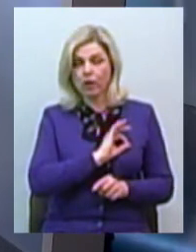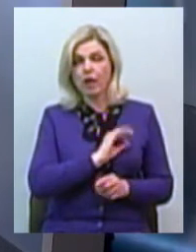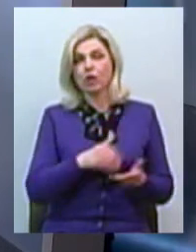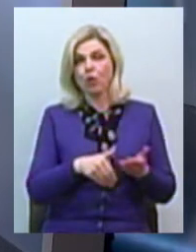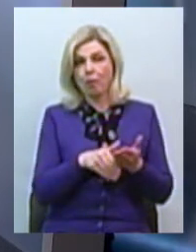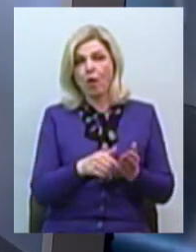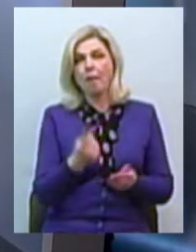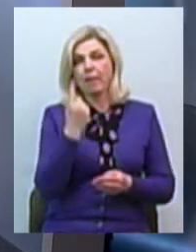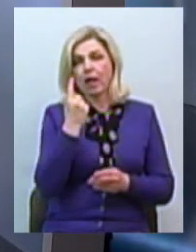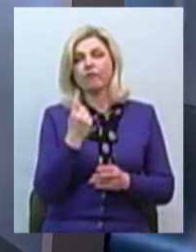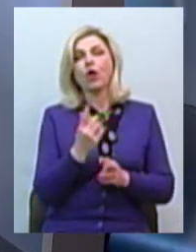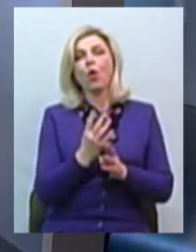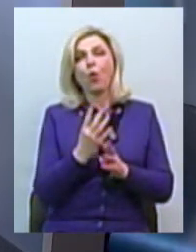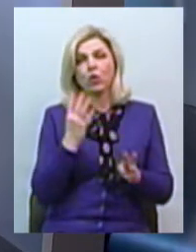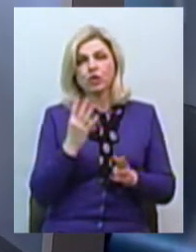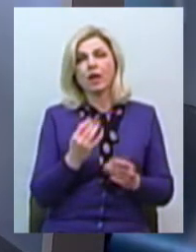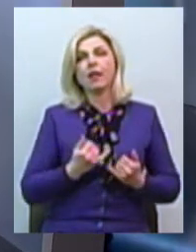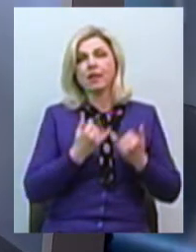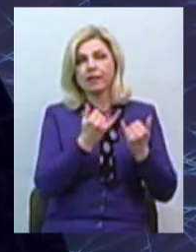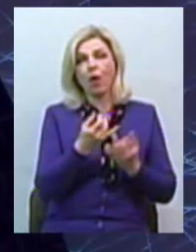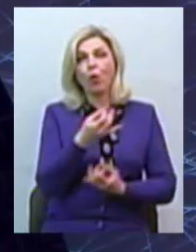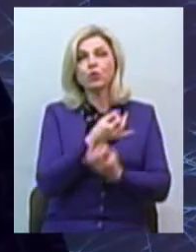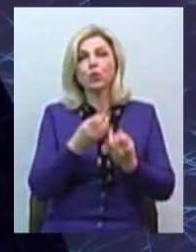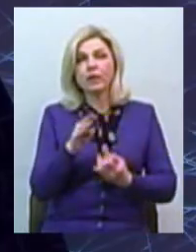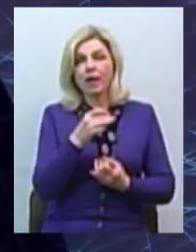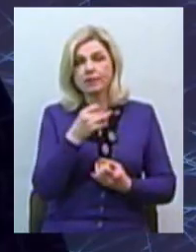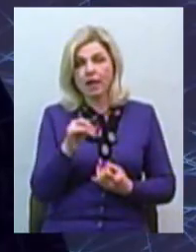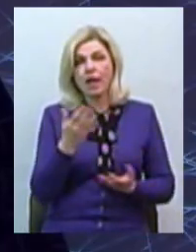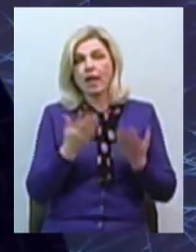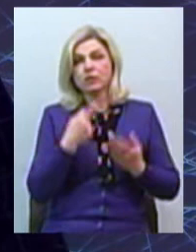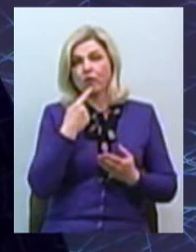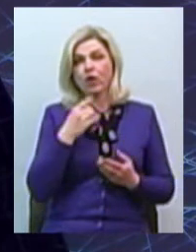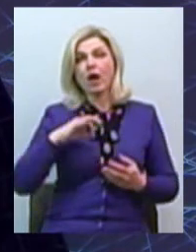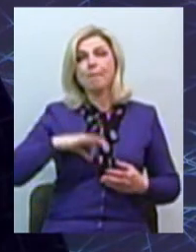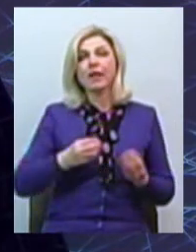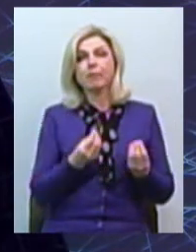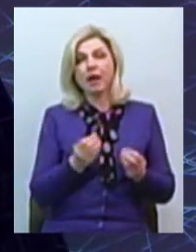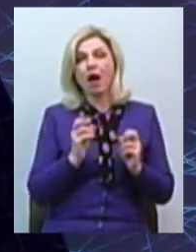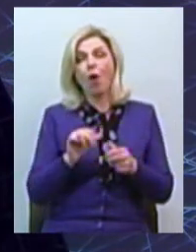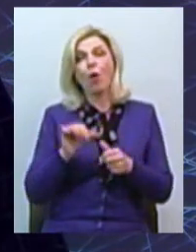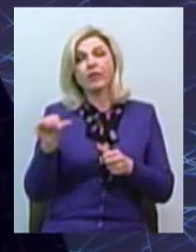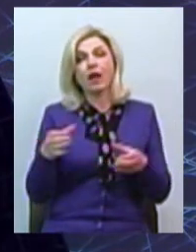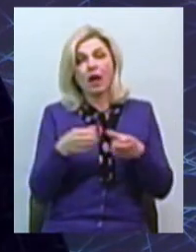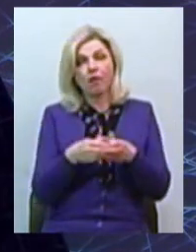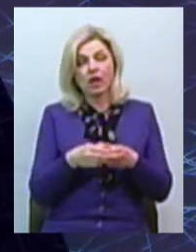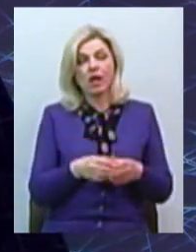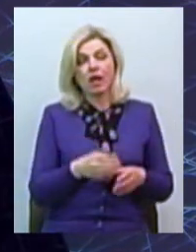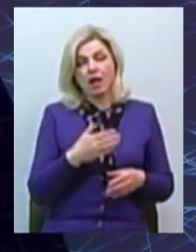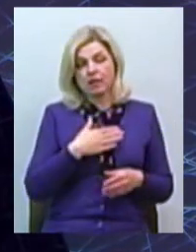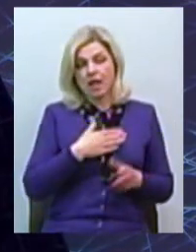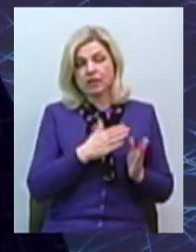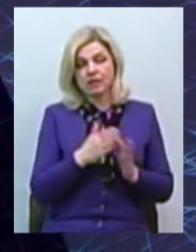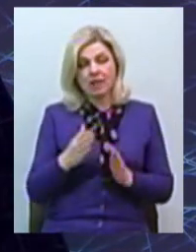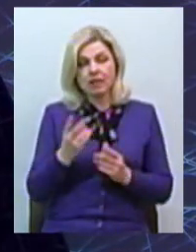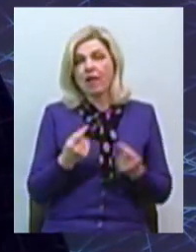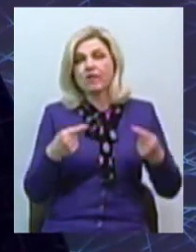надання правової інформації і консультації. Якщо говорити про підприємців як про окрему категорію, то система їх не визначає окремо, саме як